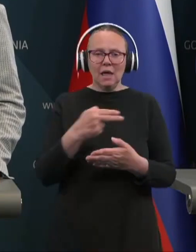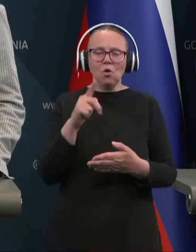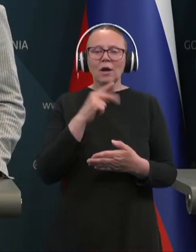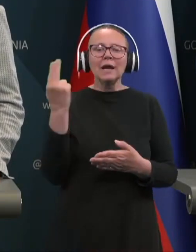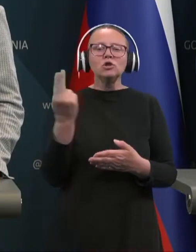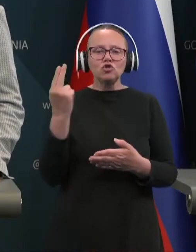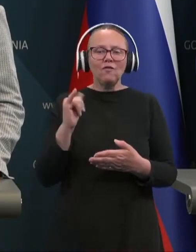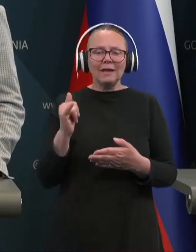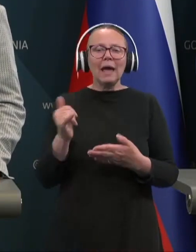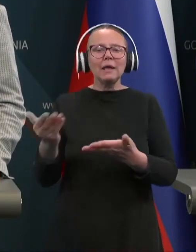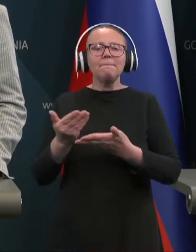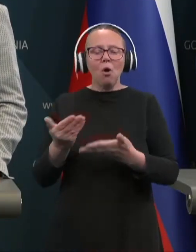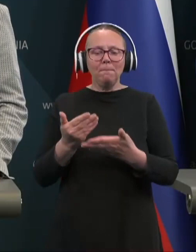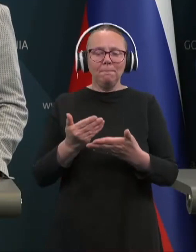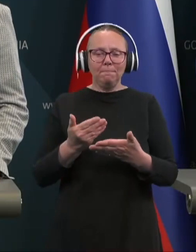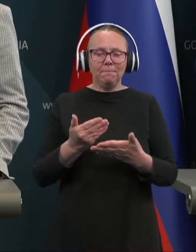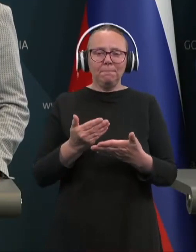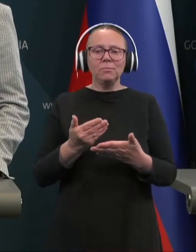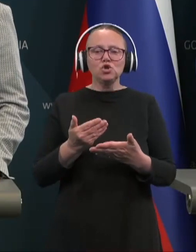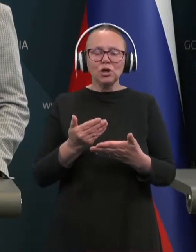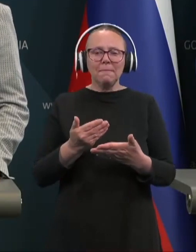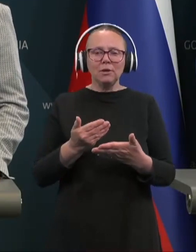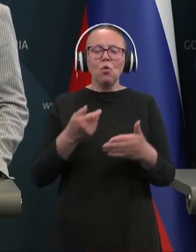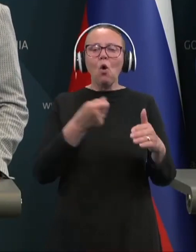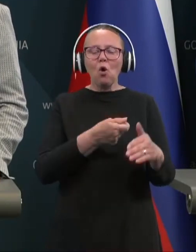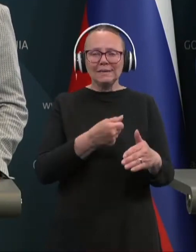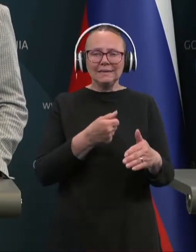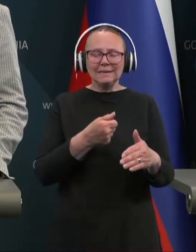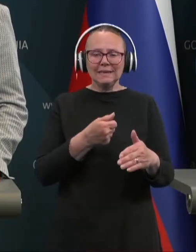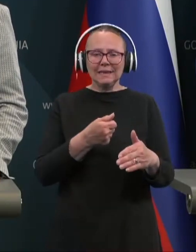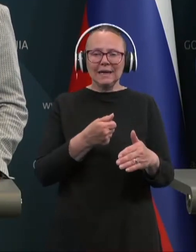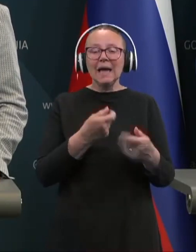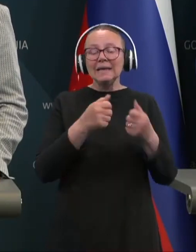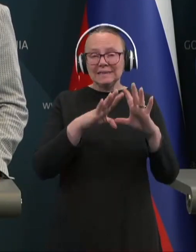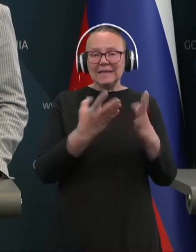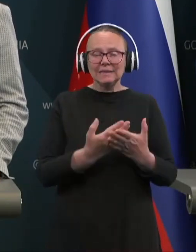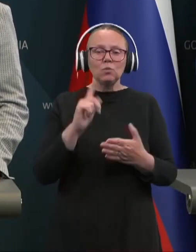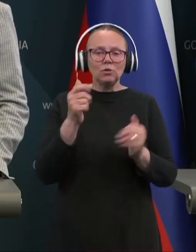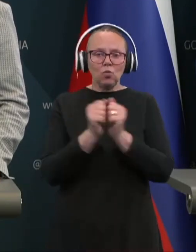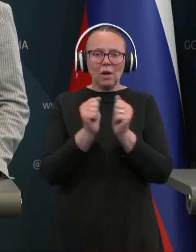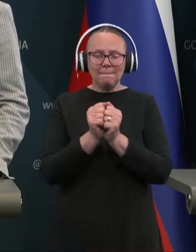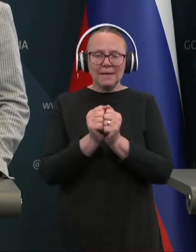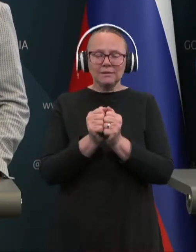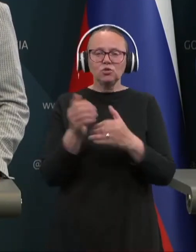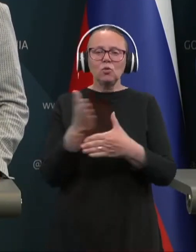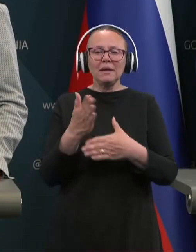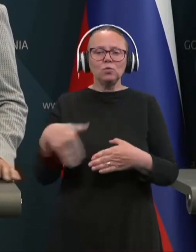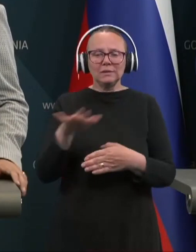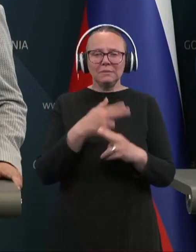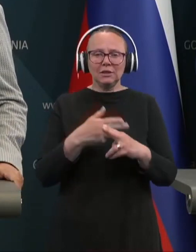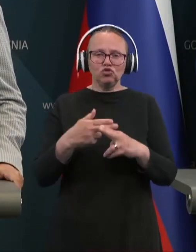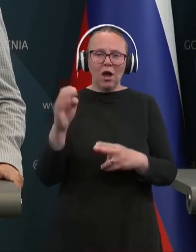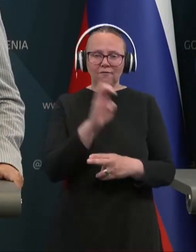počrpanju kohezijskih sredstev na drugem mestu med vsemi državami v Evropi. Moramo se